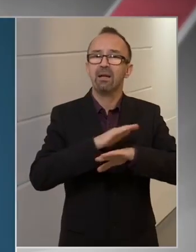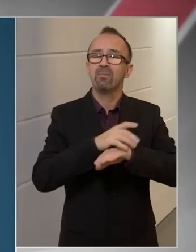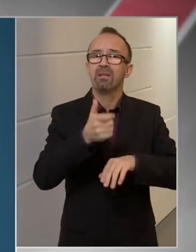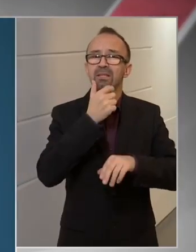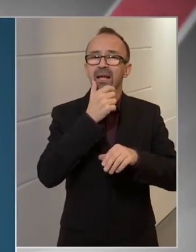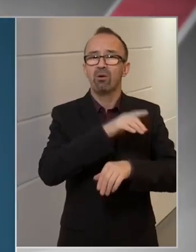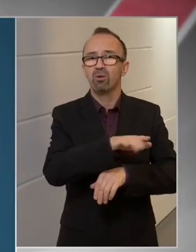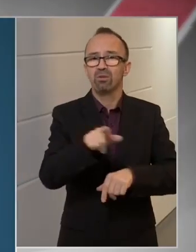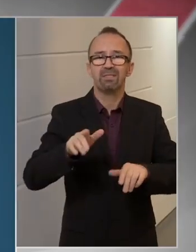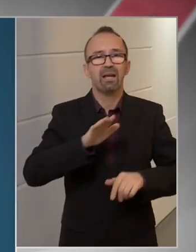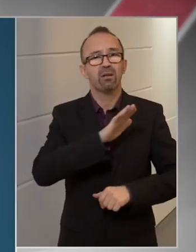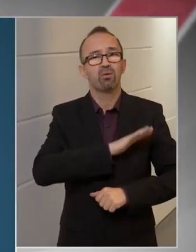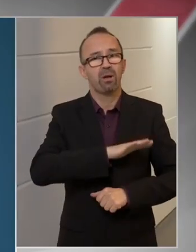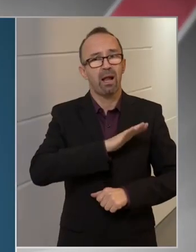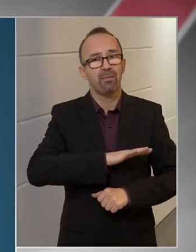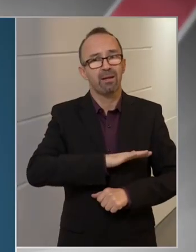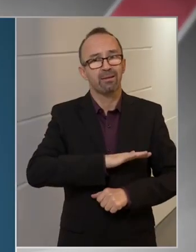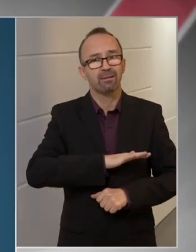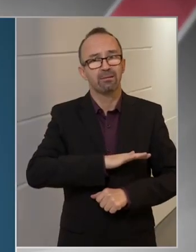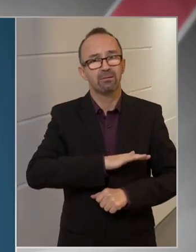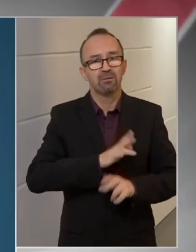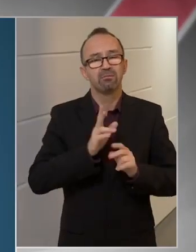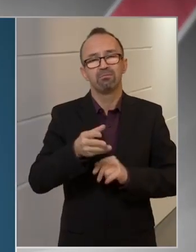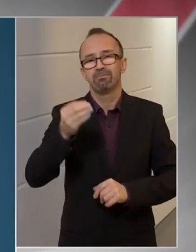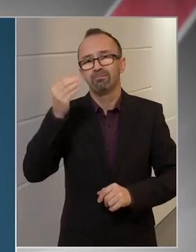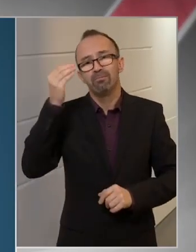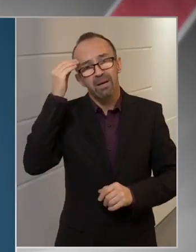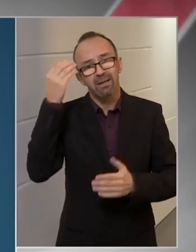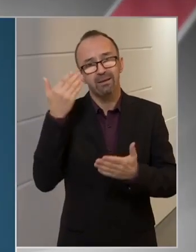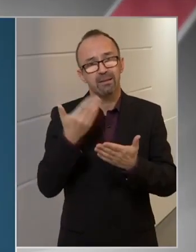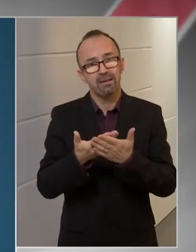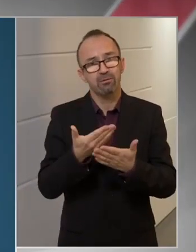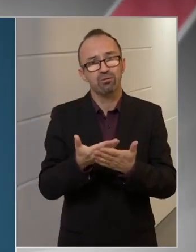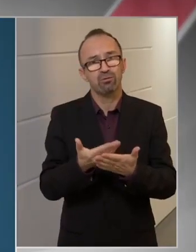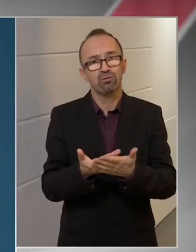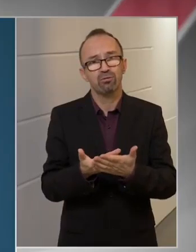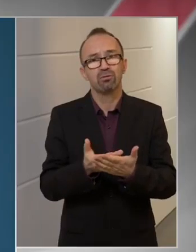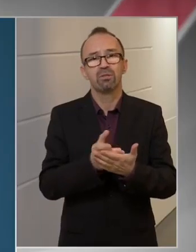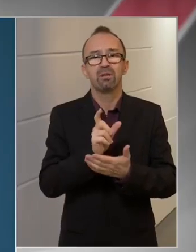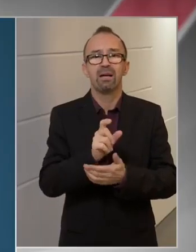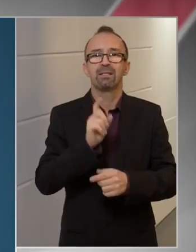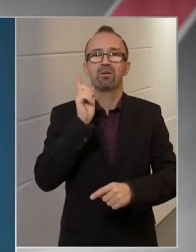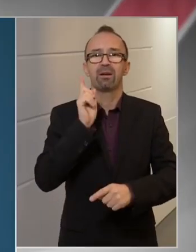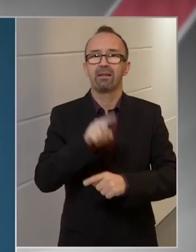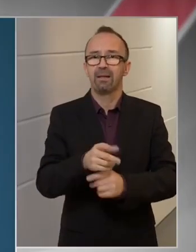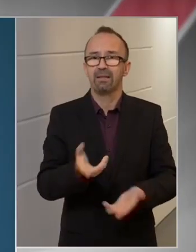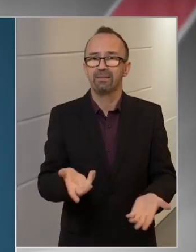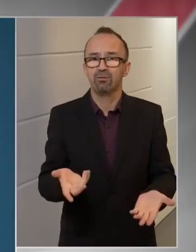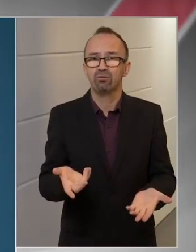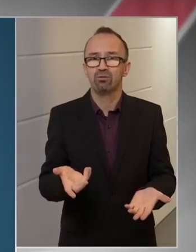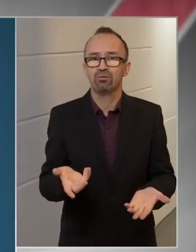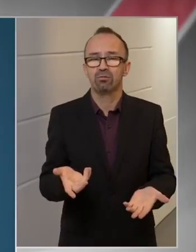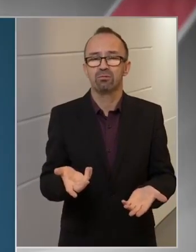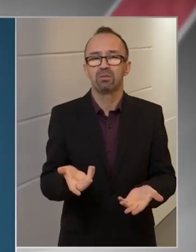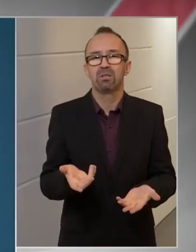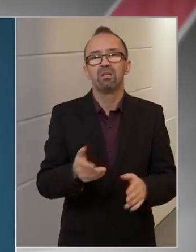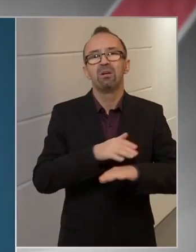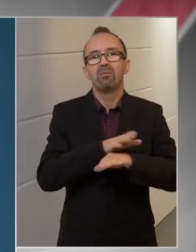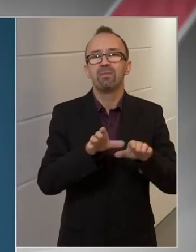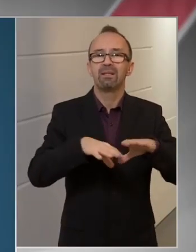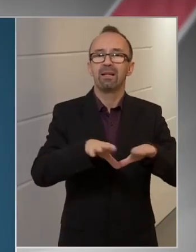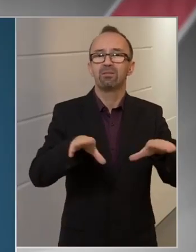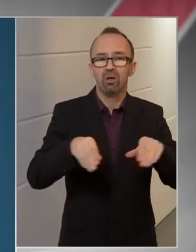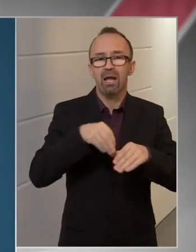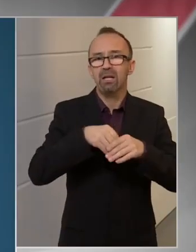korosztálynak a türelmét, hogy megértéssel kezeljék ezt a rendelkezést, hiszen azt hiszem, hogy minden